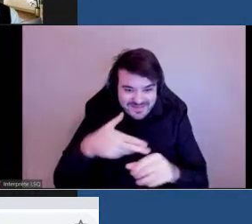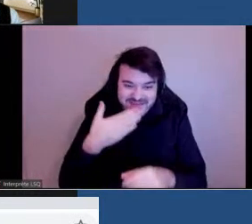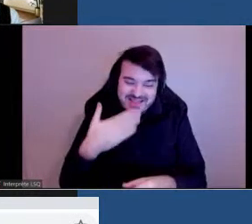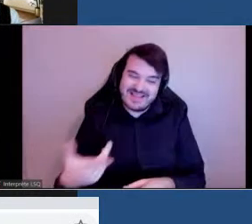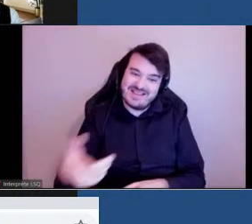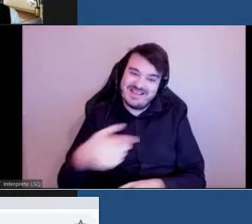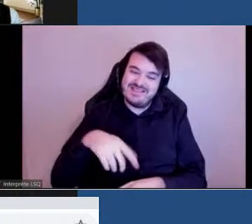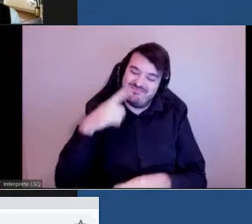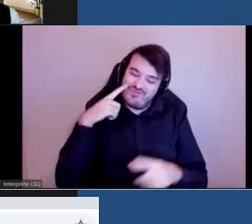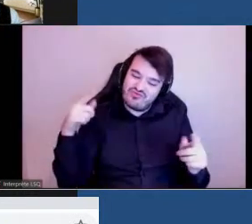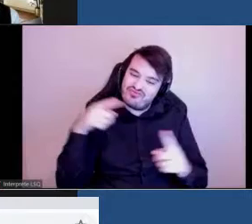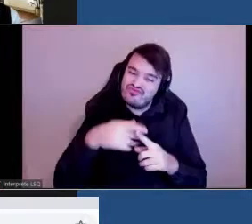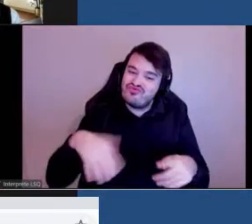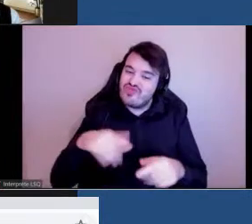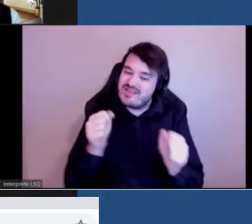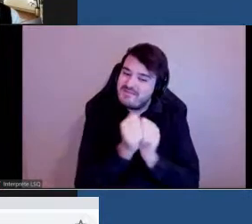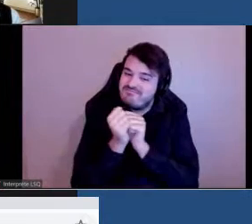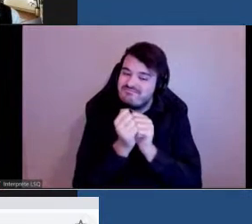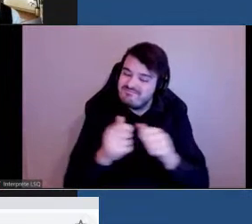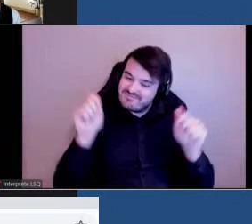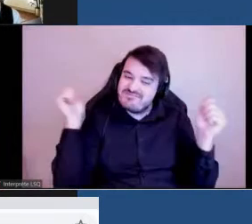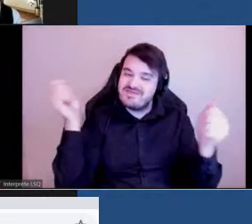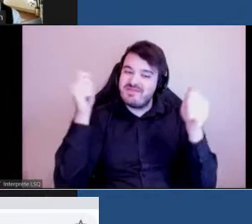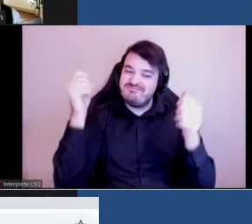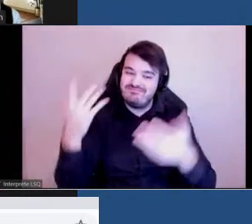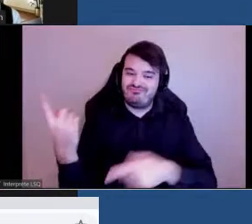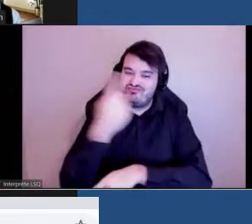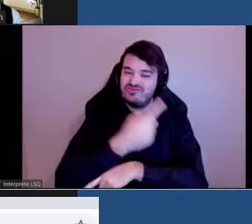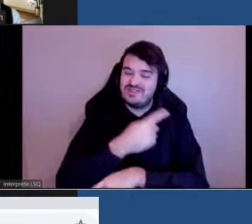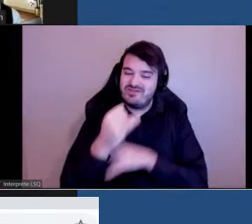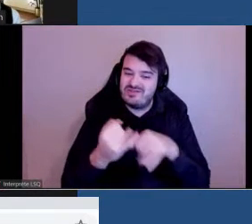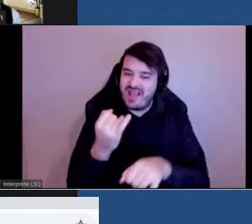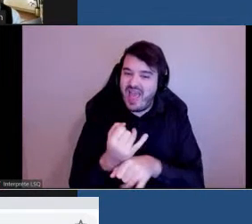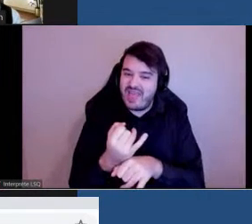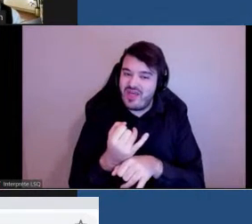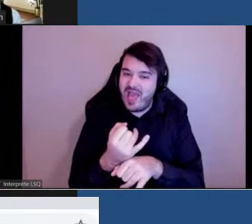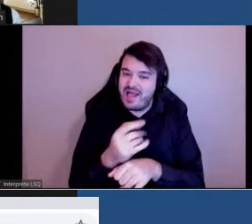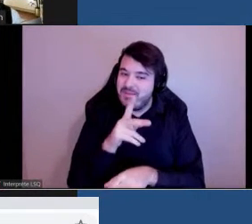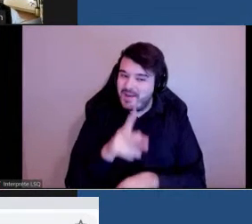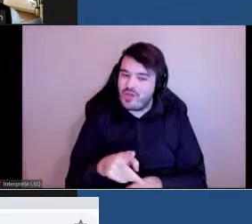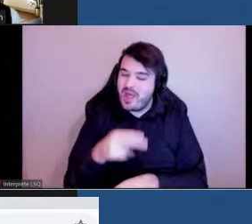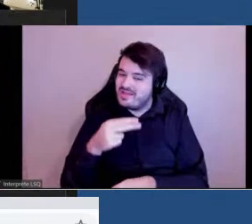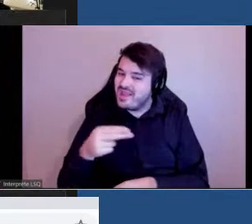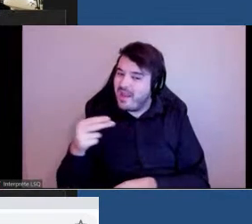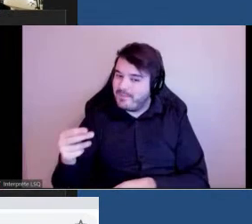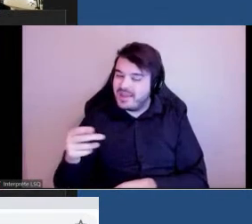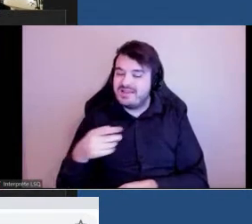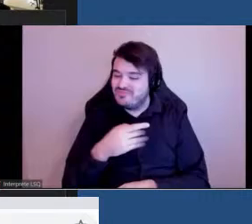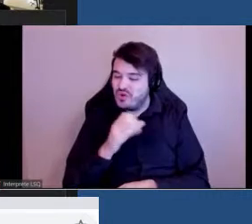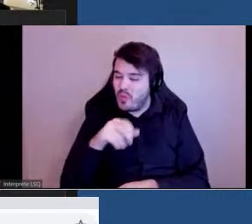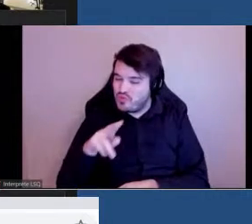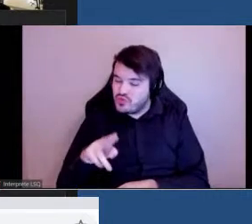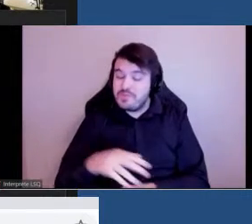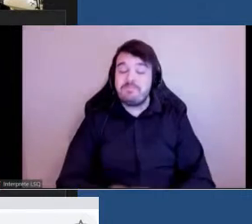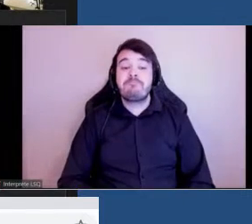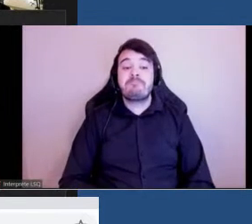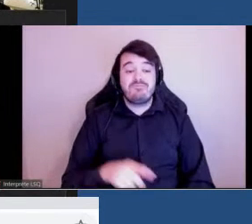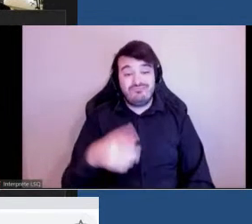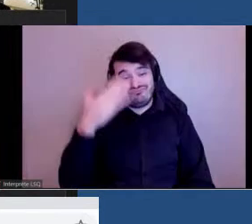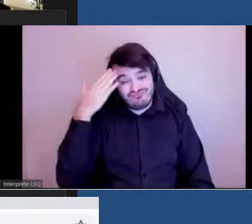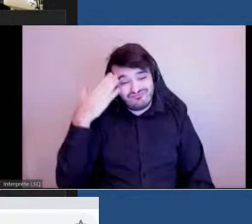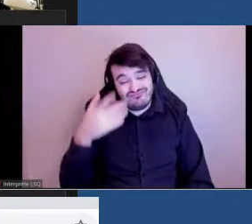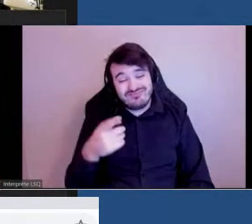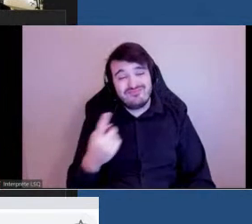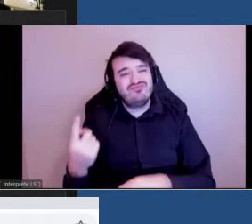célébrer la journée internationale des personnes handicapées. Comme vous le savez, c'est une journée